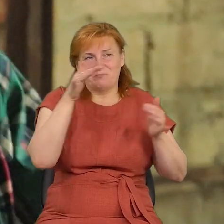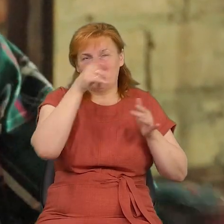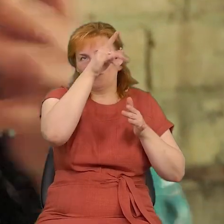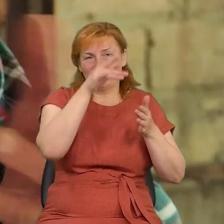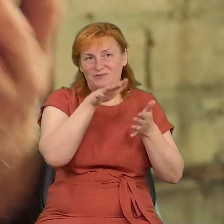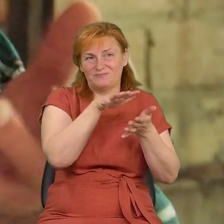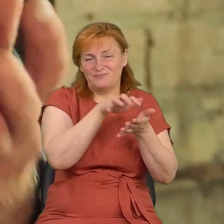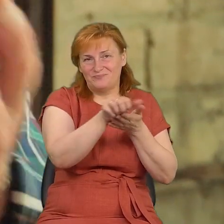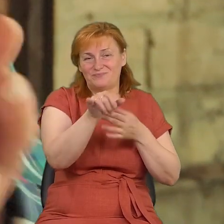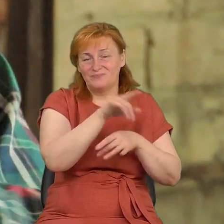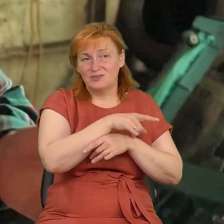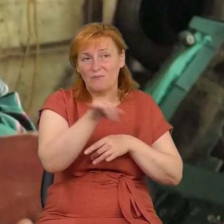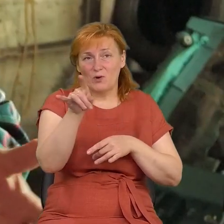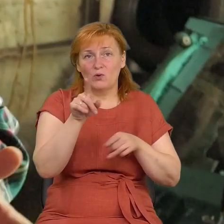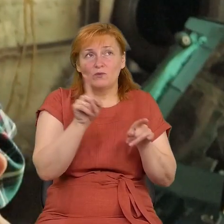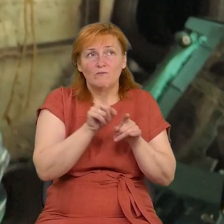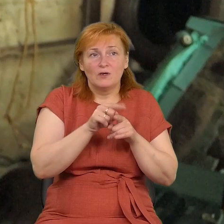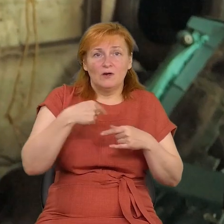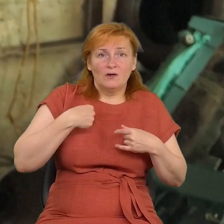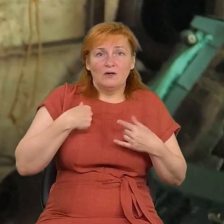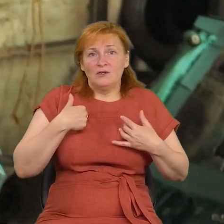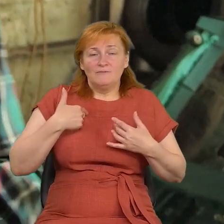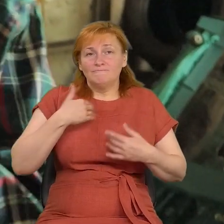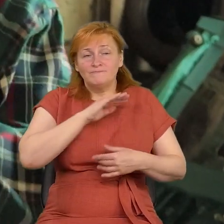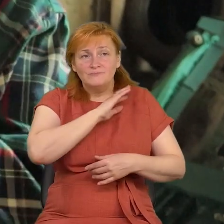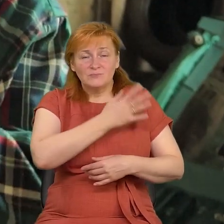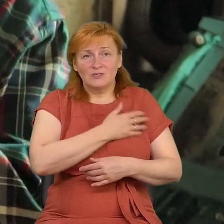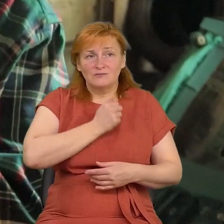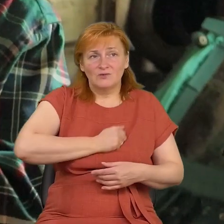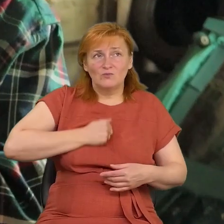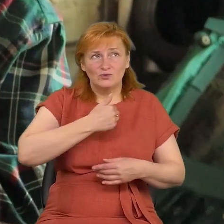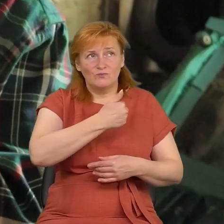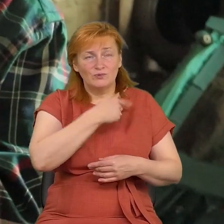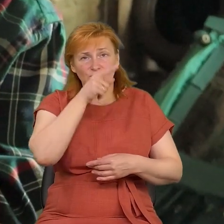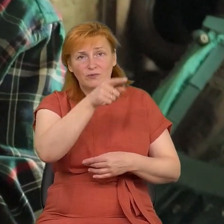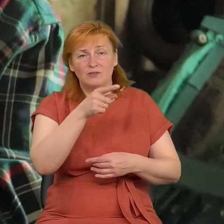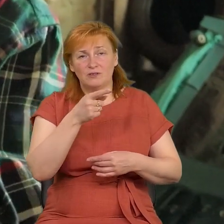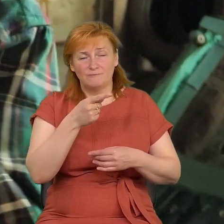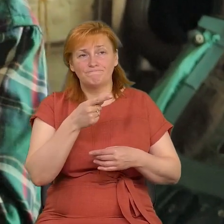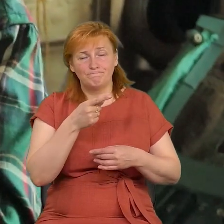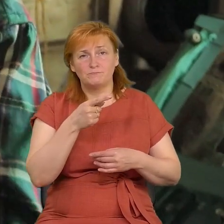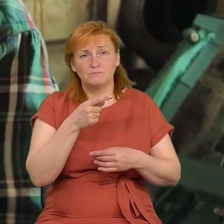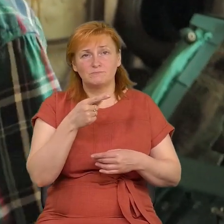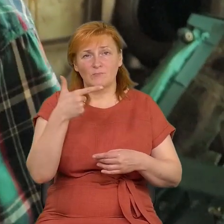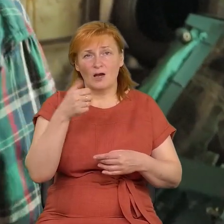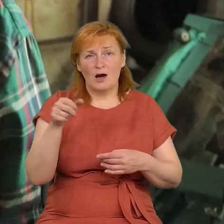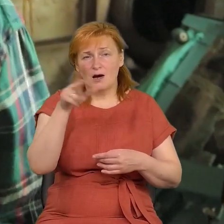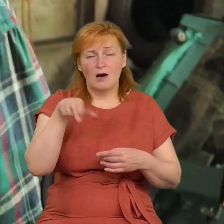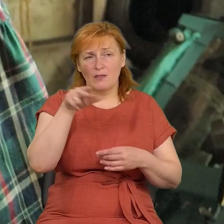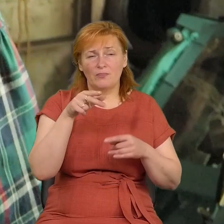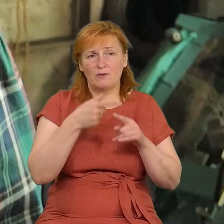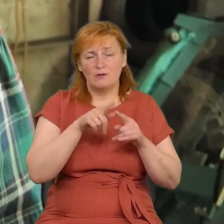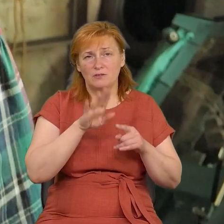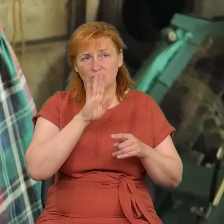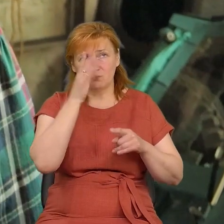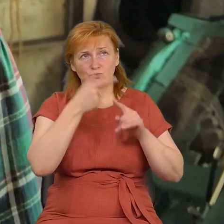розумію, що злість мені загнати треба. Германові людини, щоб цей гад над головою летів, щоб